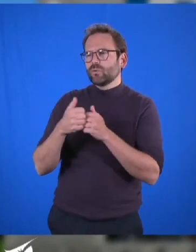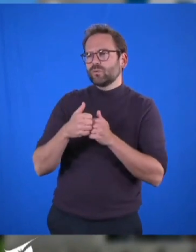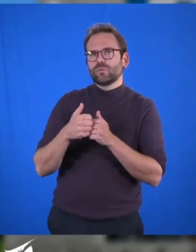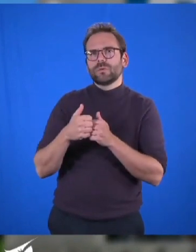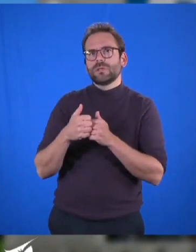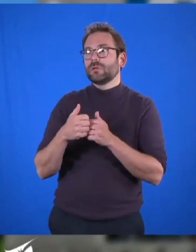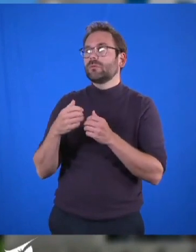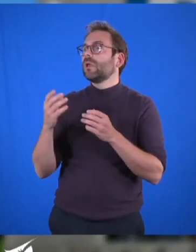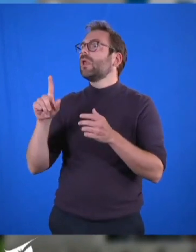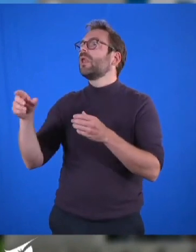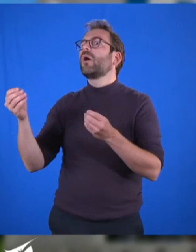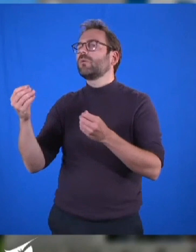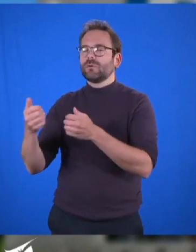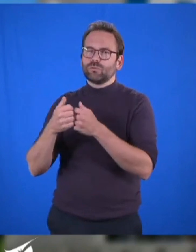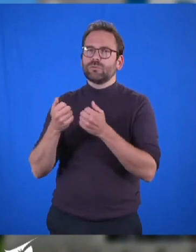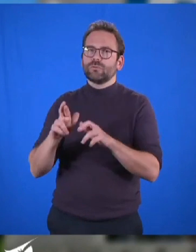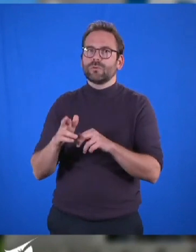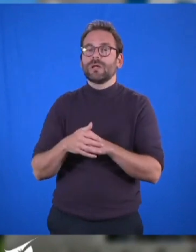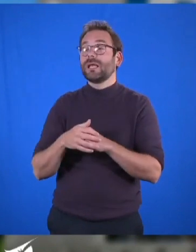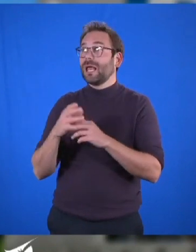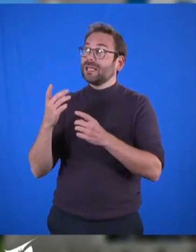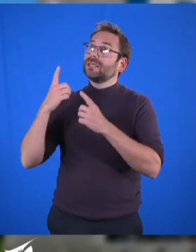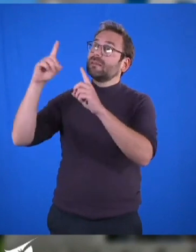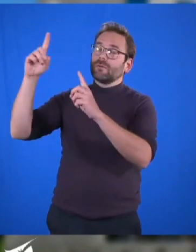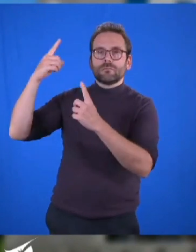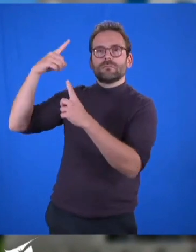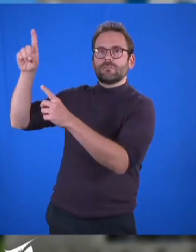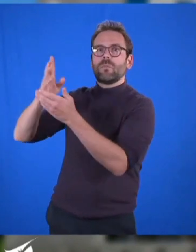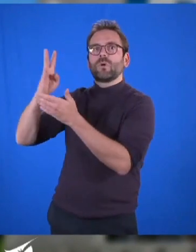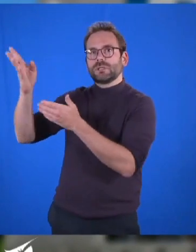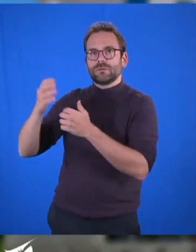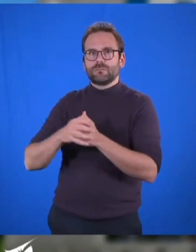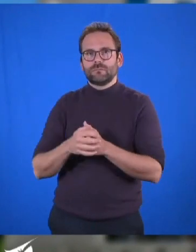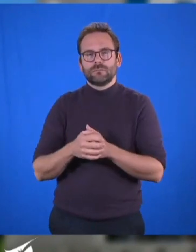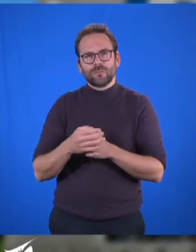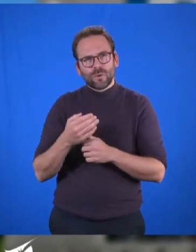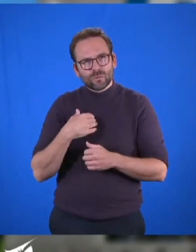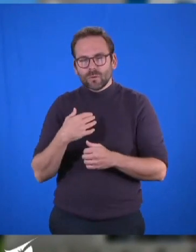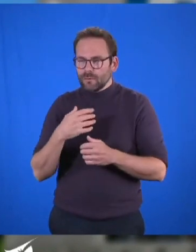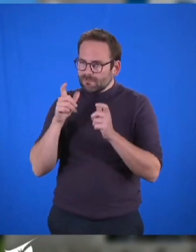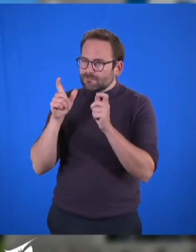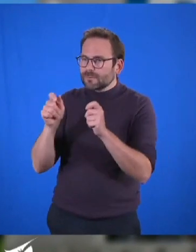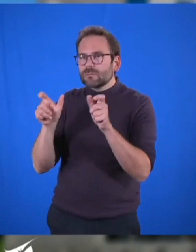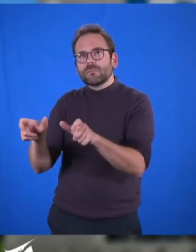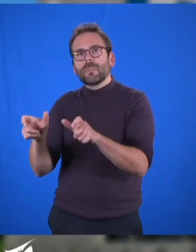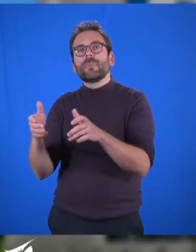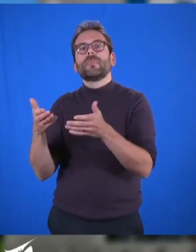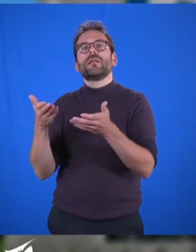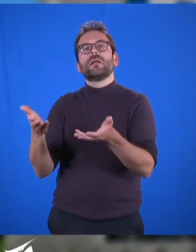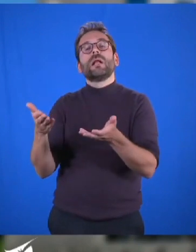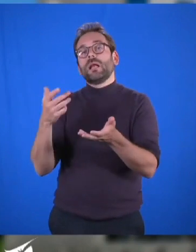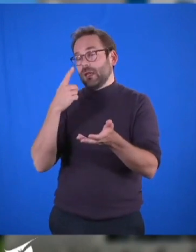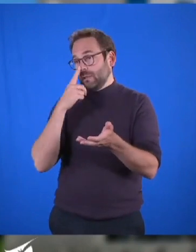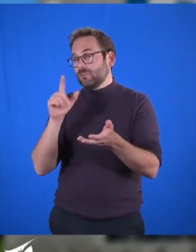là où elle est, défende le projet au plus haut niveau de l'État. Nous serons vigilants sur ce point et appelons à la